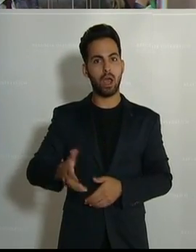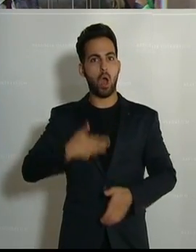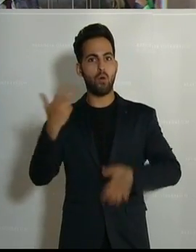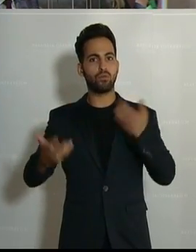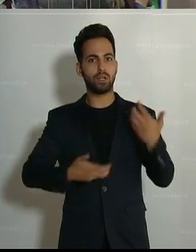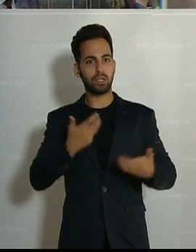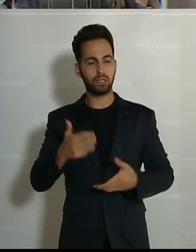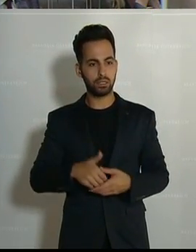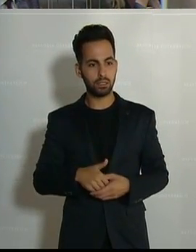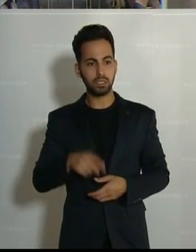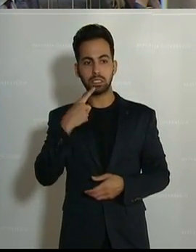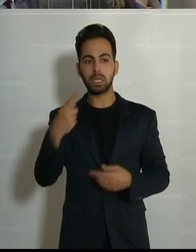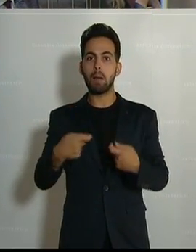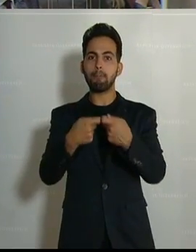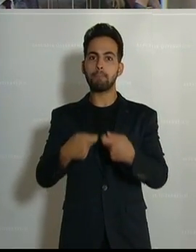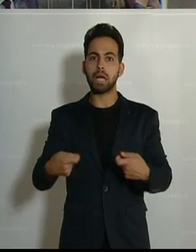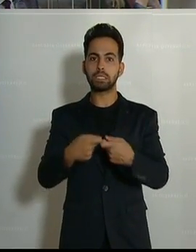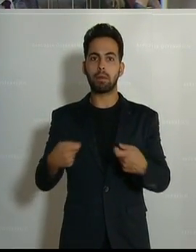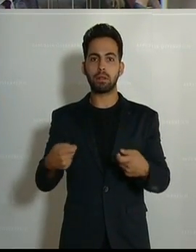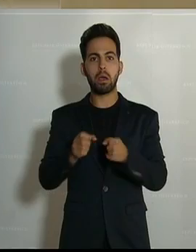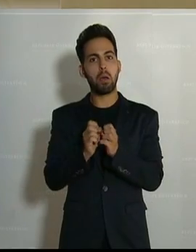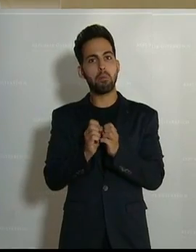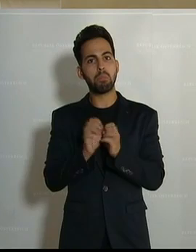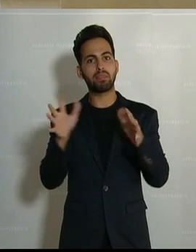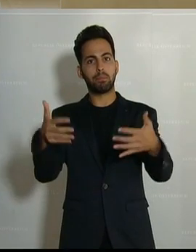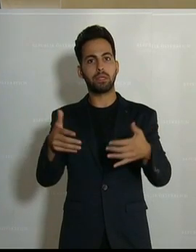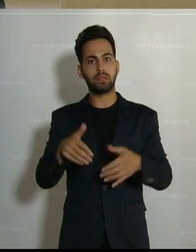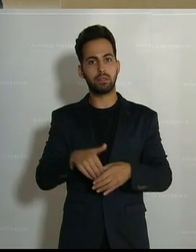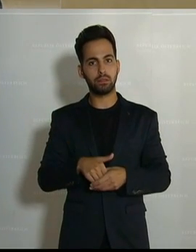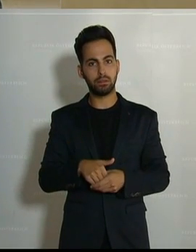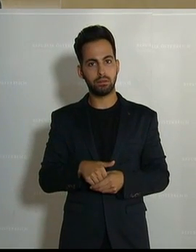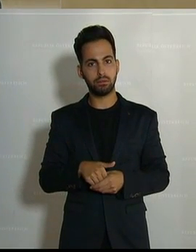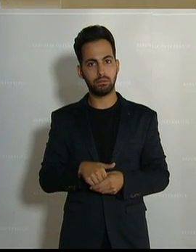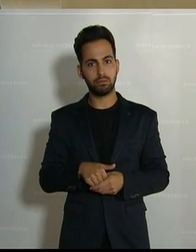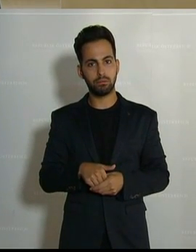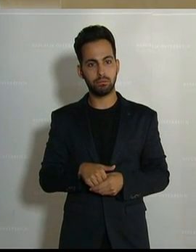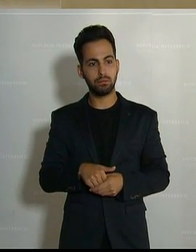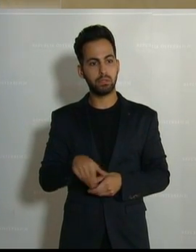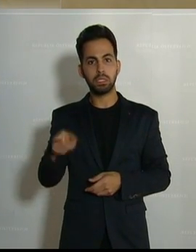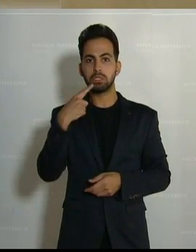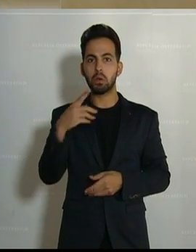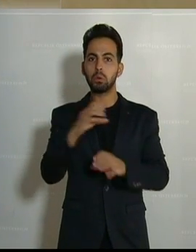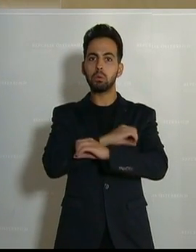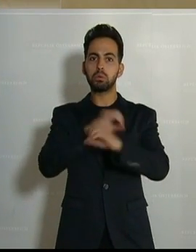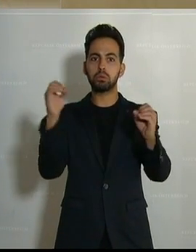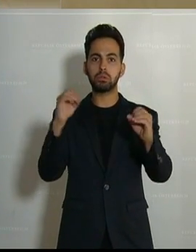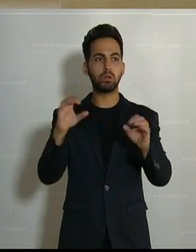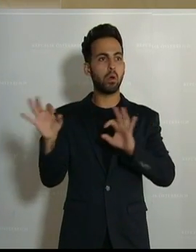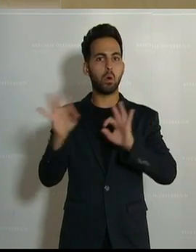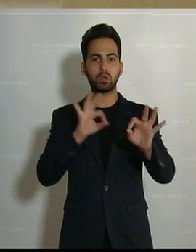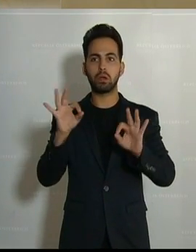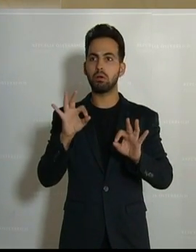die Maßnahmen zur Bekämpfung der Pandemie gar nicht bzw. eine